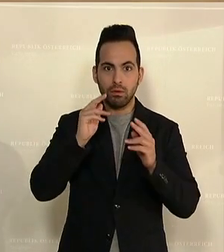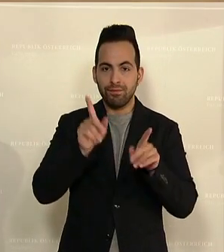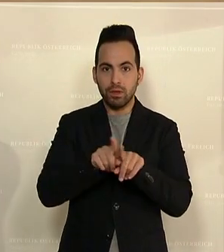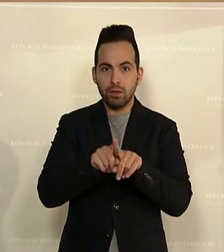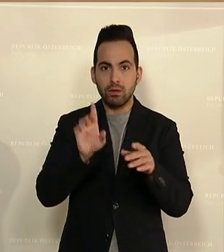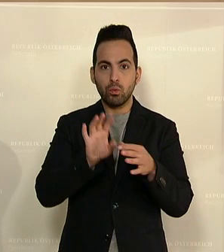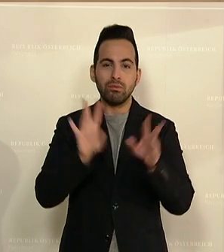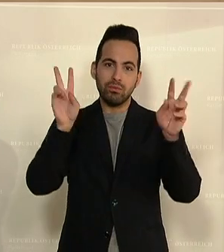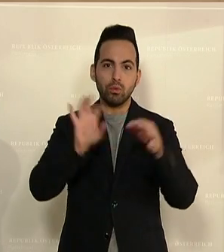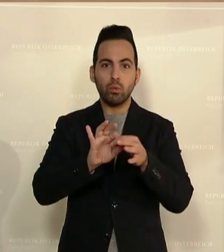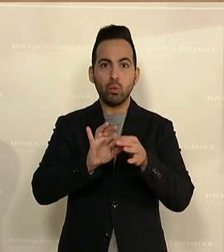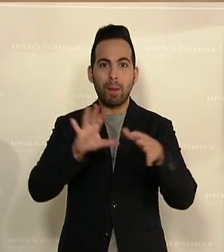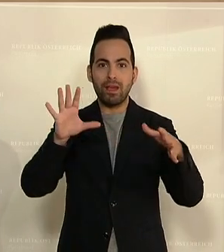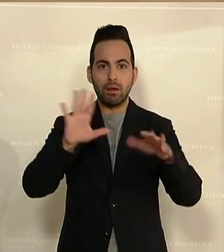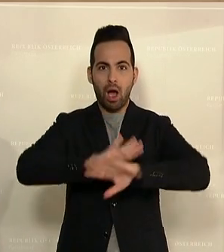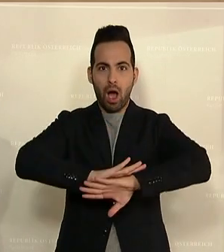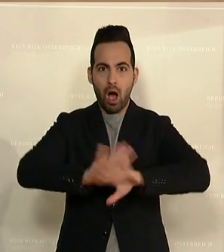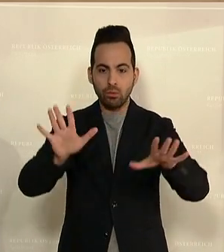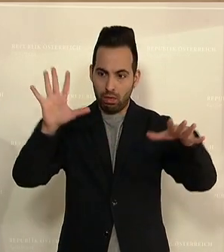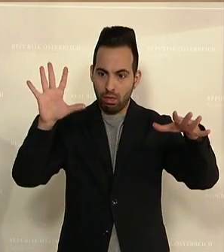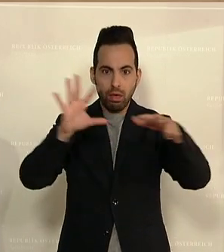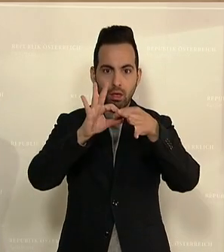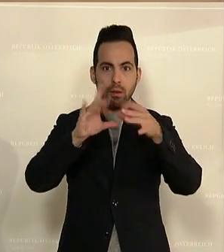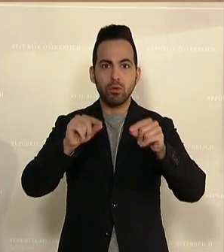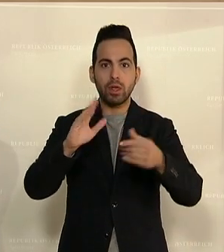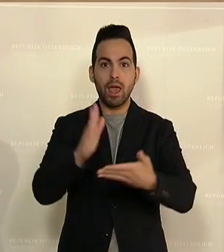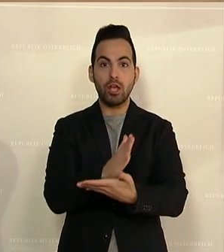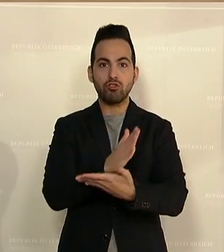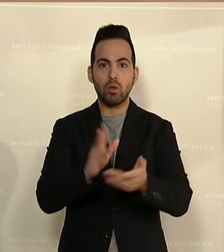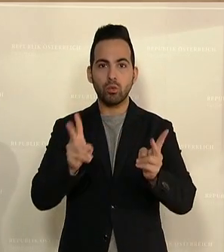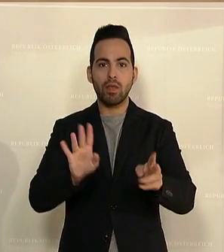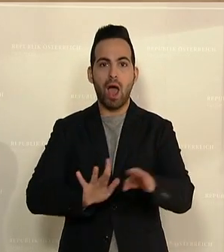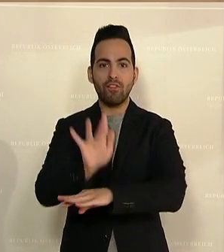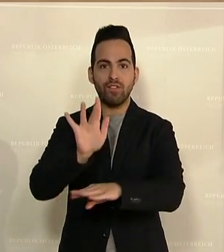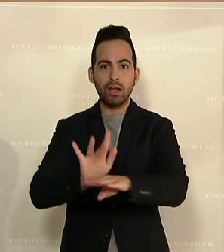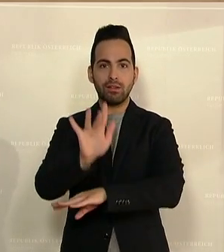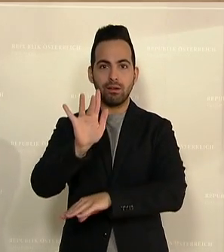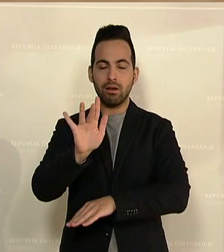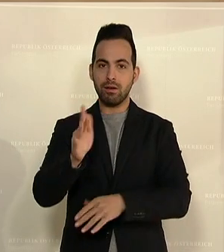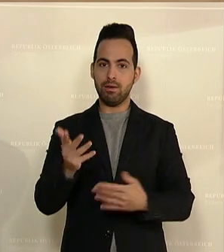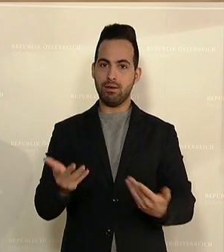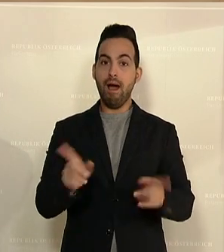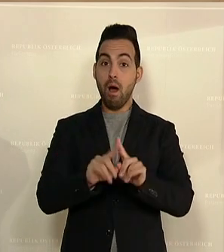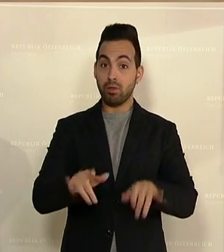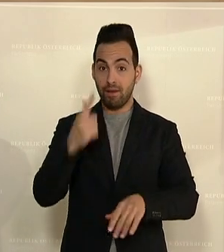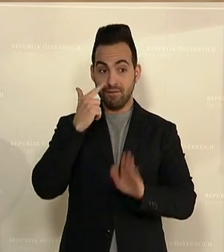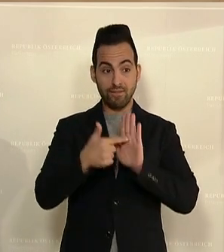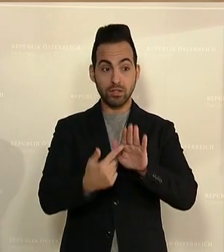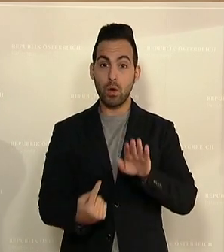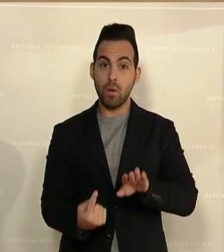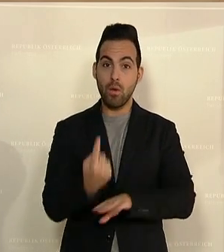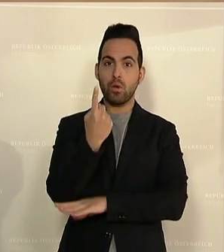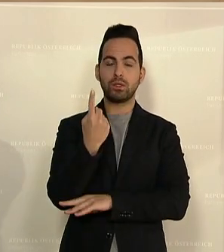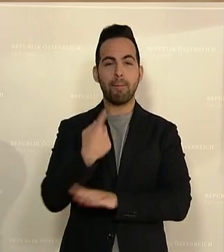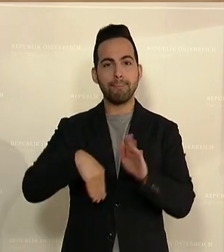unabhängig gesehen werden könnte, somit sämtliche Entscheidungen anfechtbar wären. Außerdem verweise ich auf die höchst